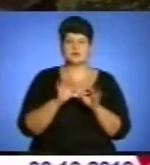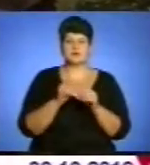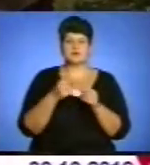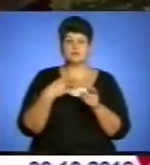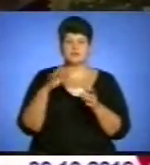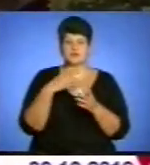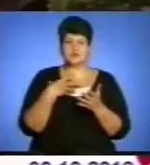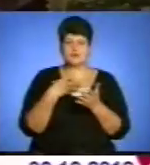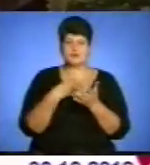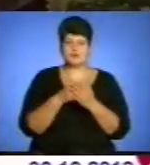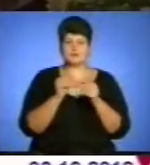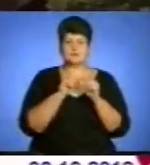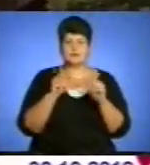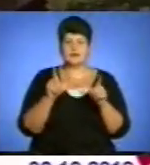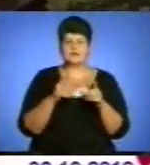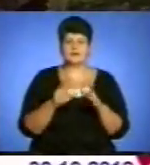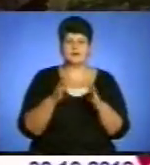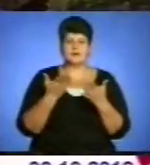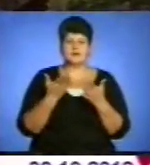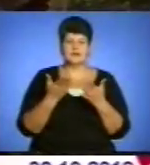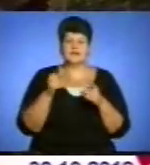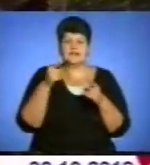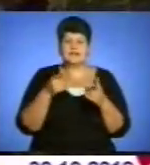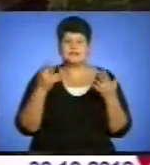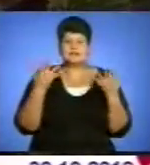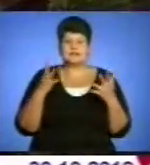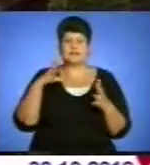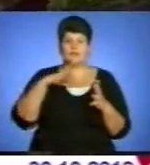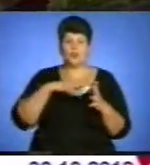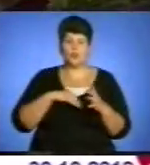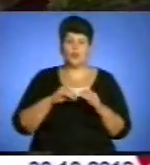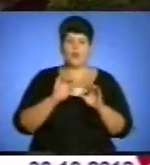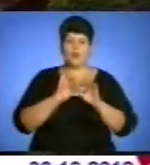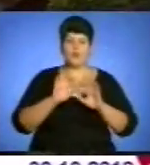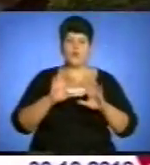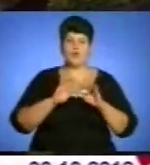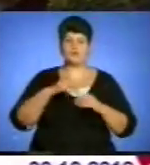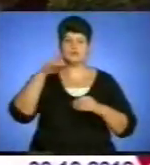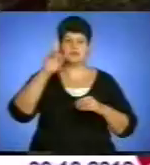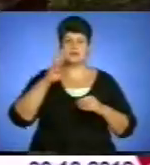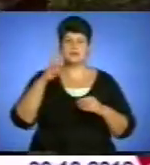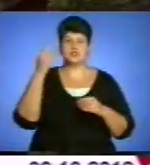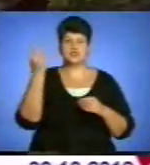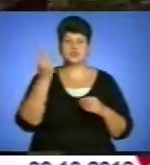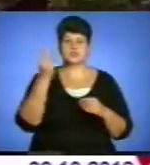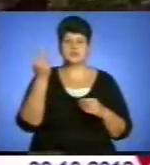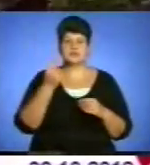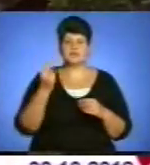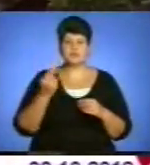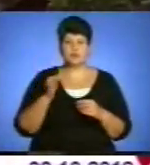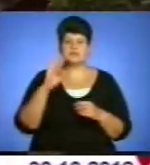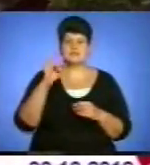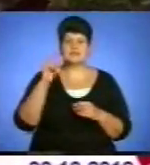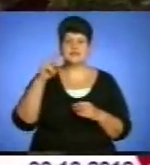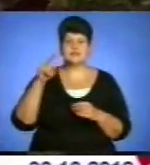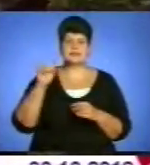імпресіоністи французькі. Він настільки духовний був, настільки живопис Візантії,